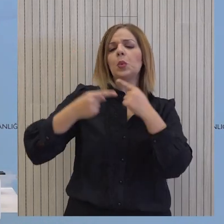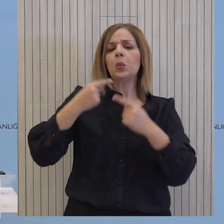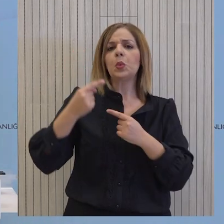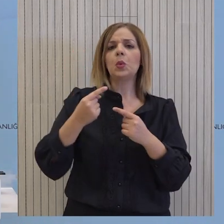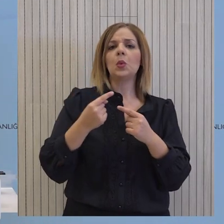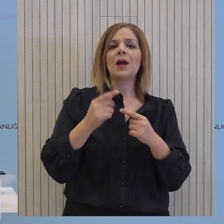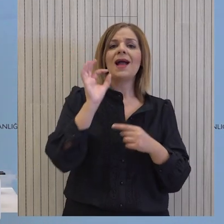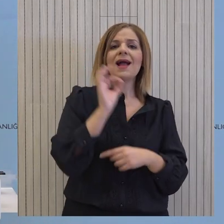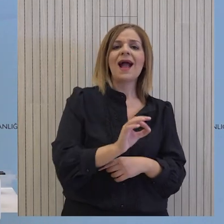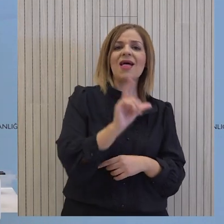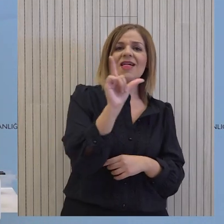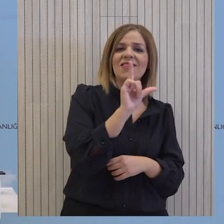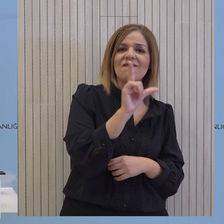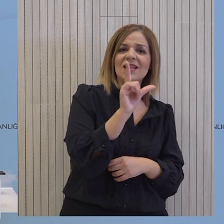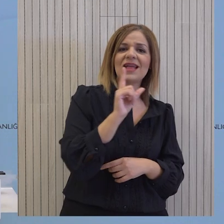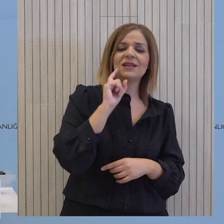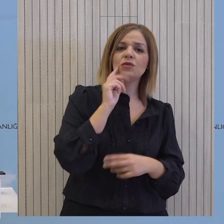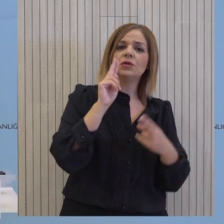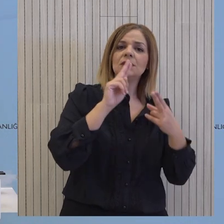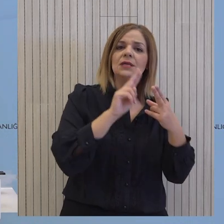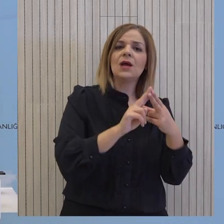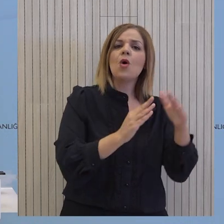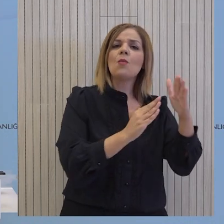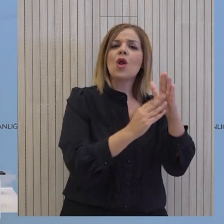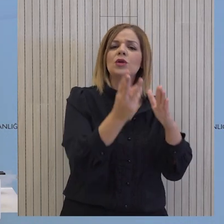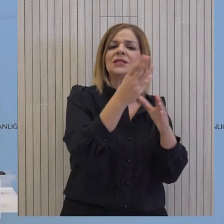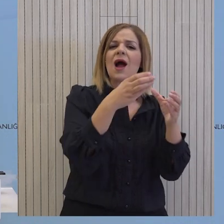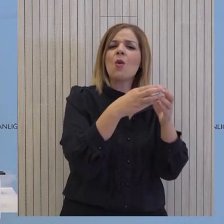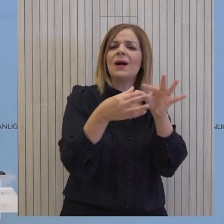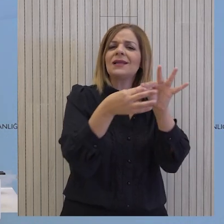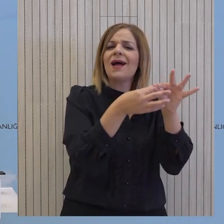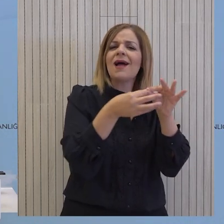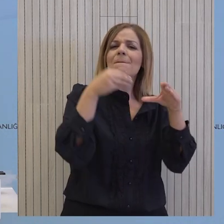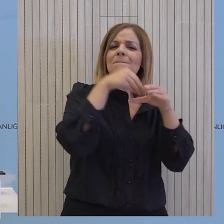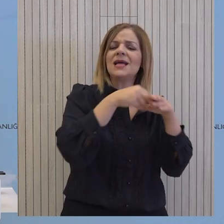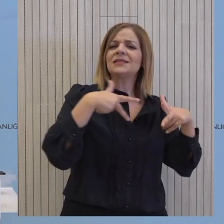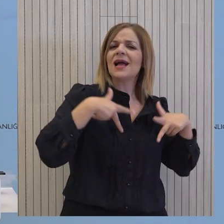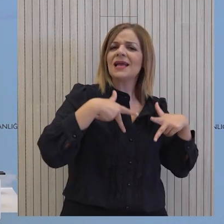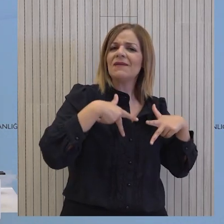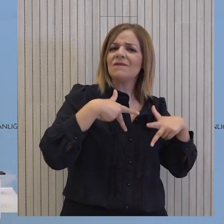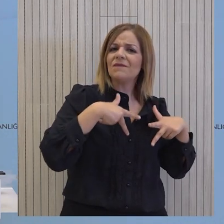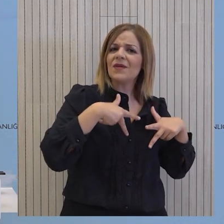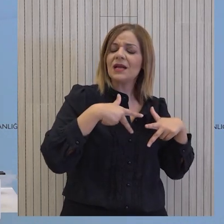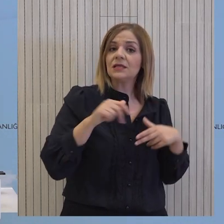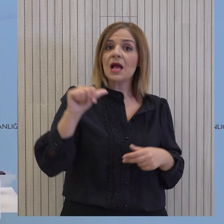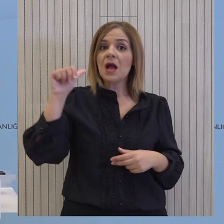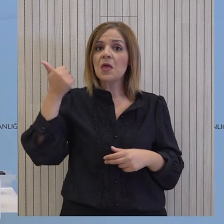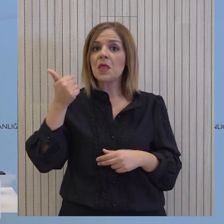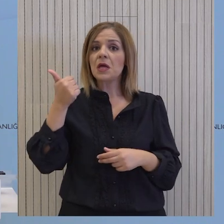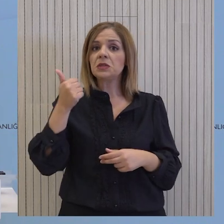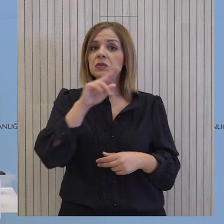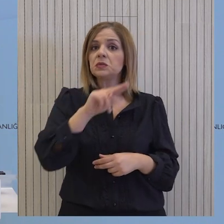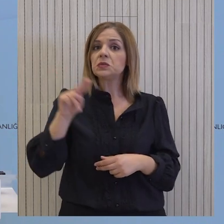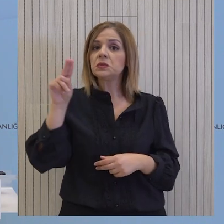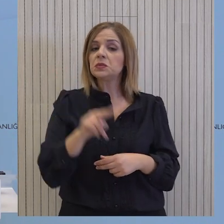Δημοκρατίας, κάθε δεξερά με τους αρχηγούς των τριών κομμάτων που στρίζουν την κυβέρνηση. Αντιλαμβάνουμε ότι εχθές δεν έγινε η